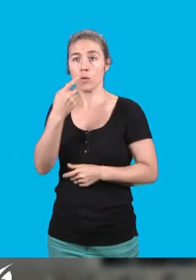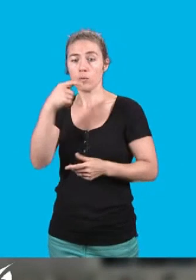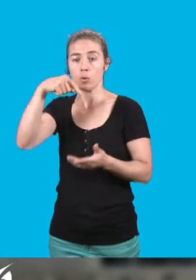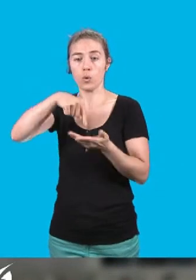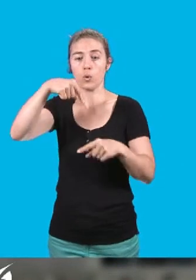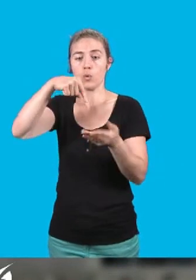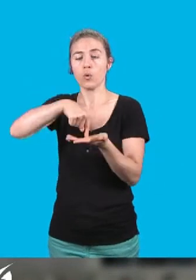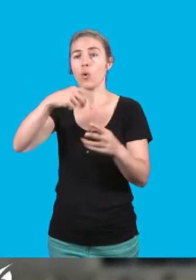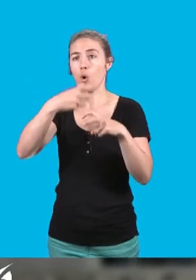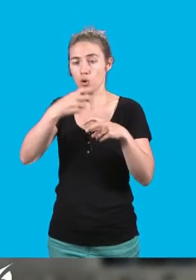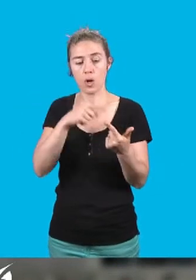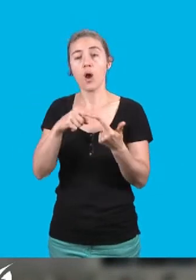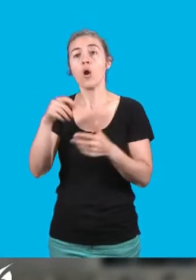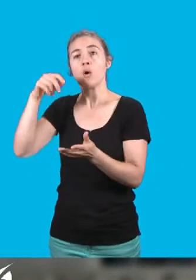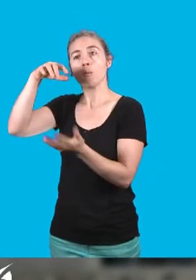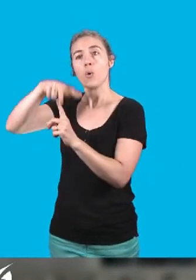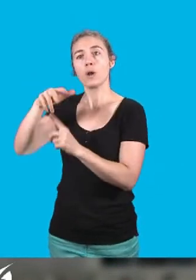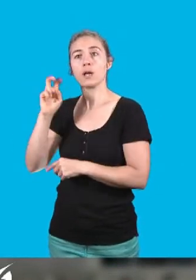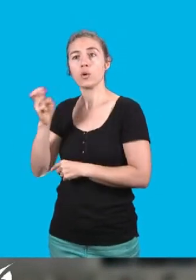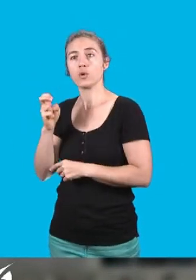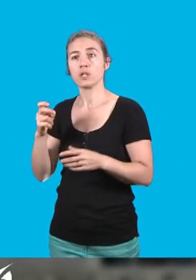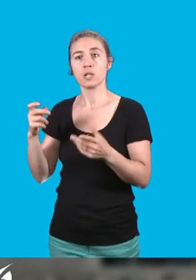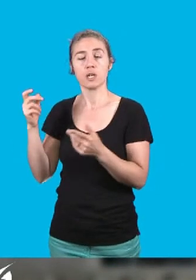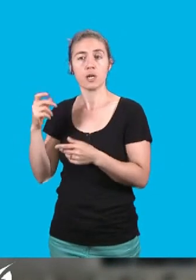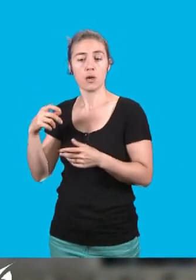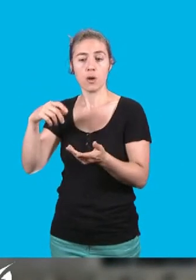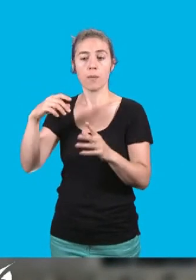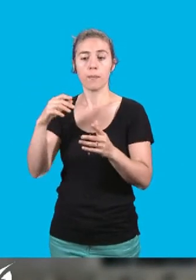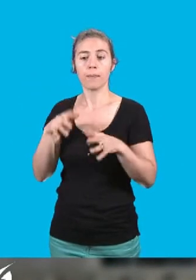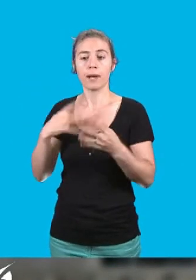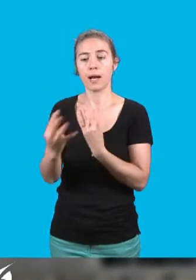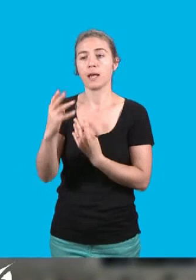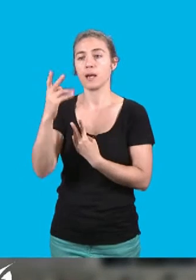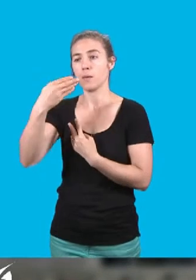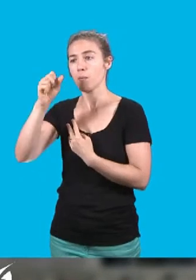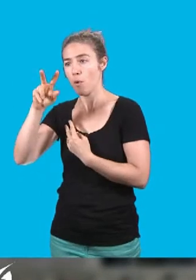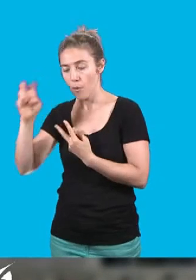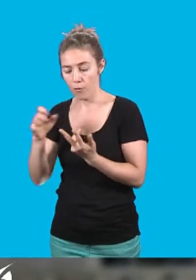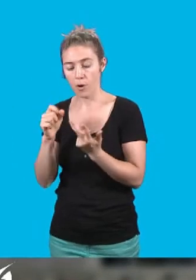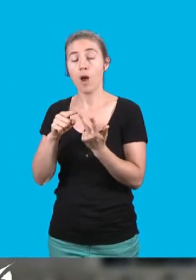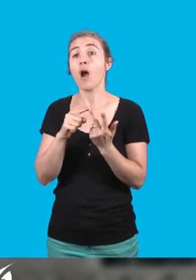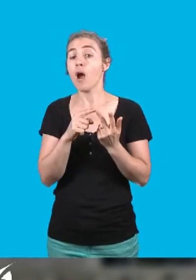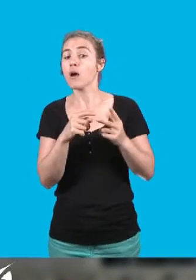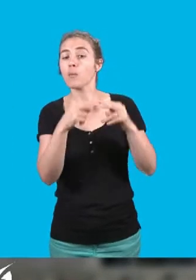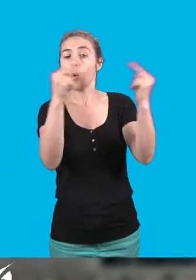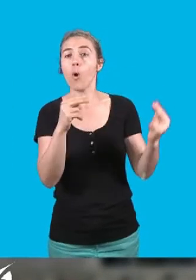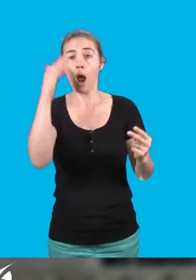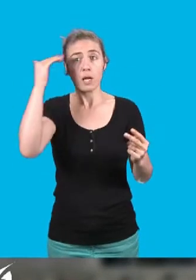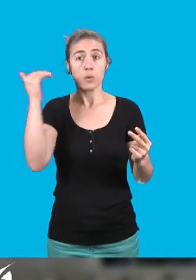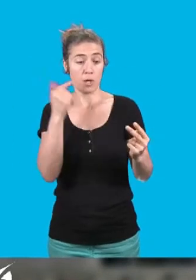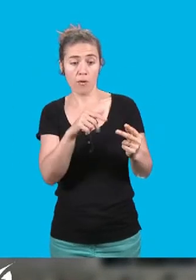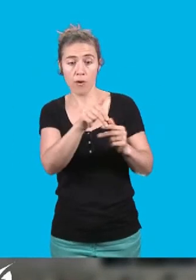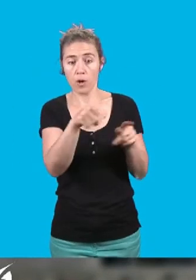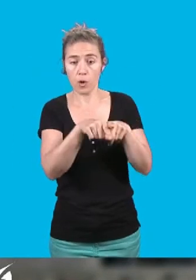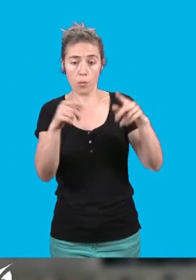demain par le pôle d'écologie urbaine sur la prairie de Mauve, demain également, nous vivrons le pont Anne-de-Bretagne comme une nouvelle place urbaine aux